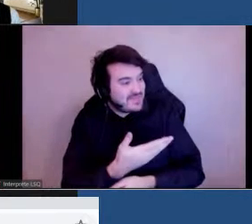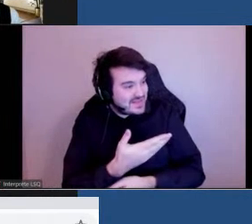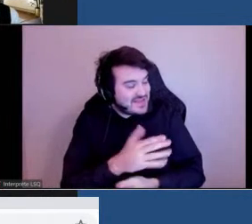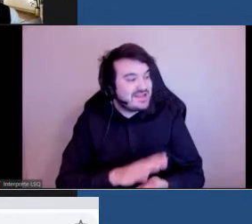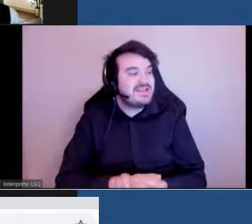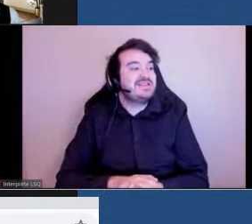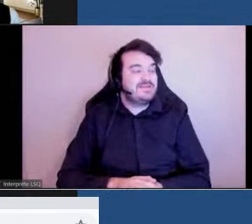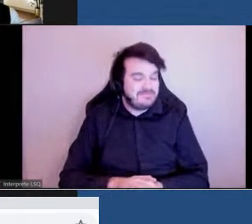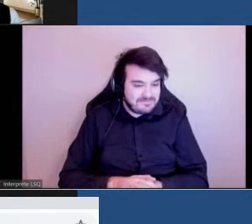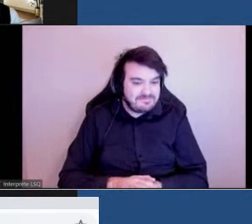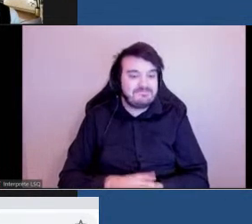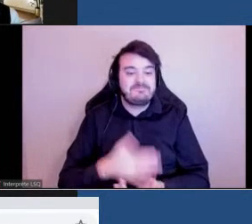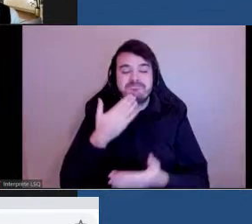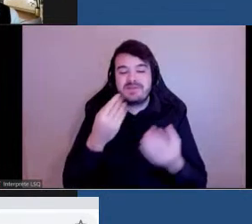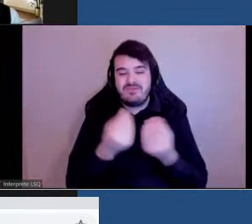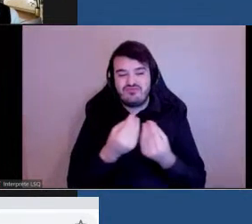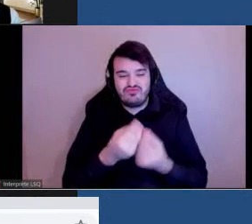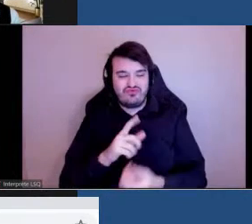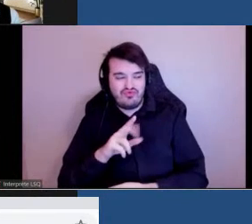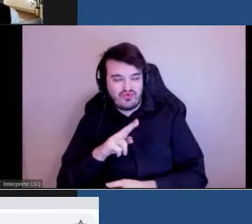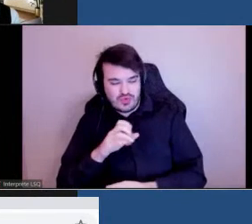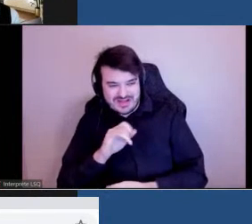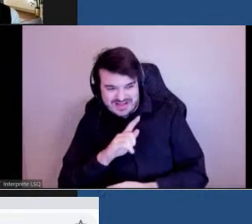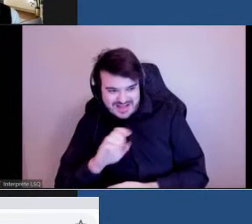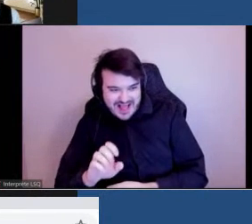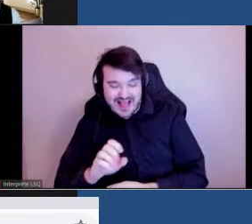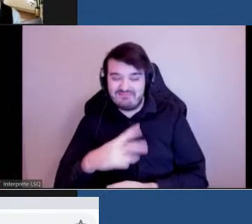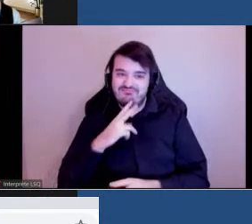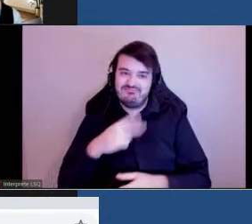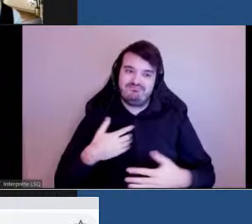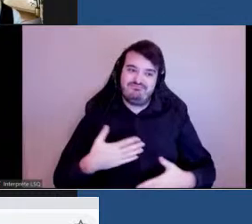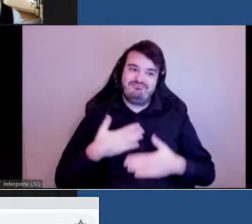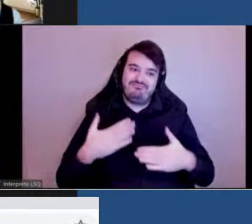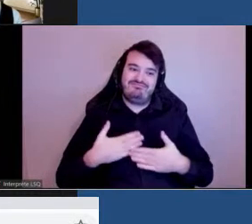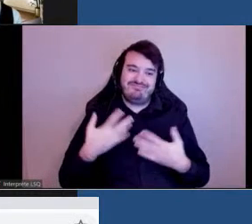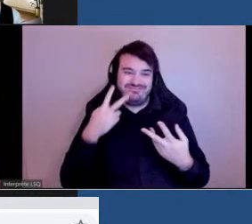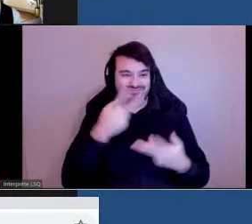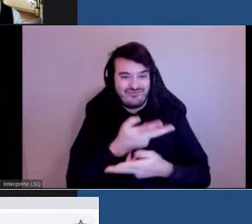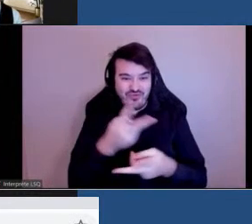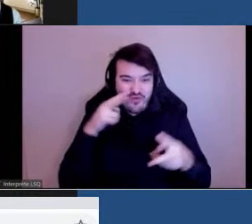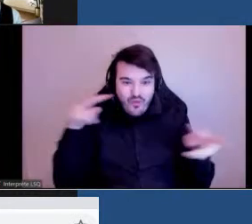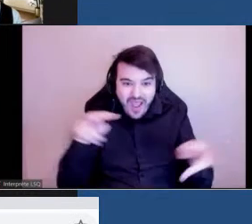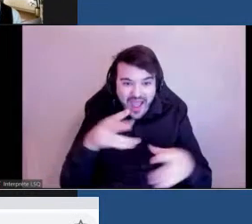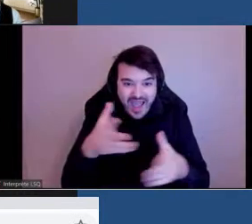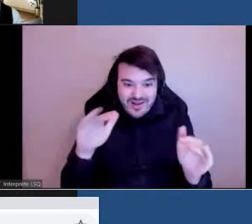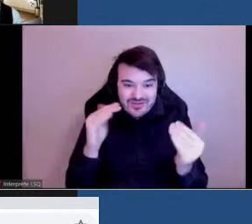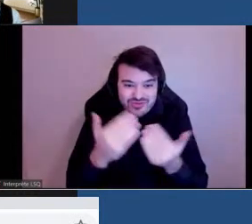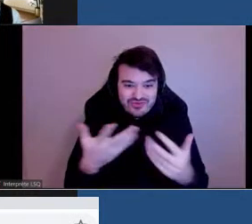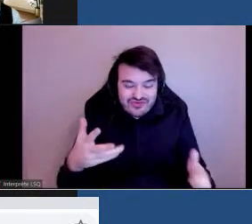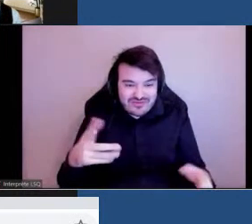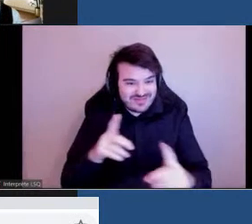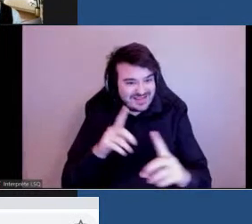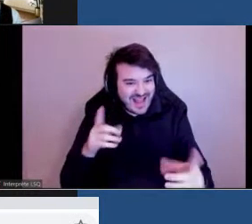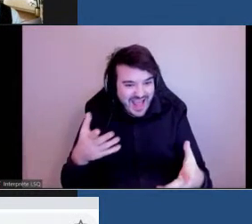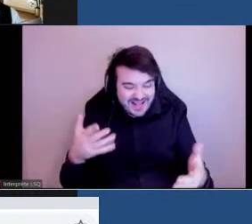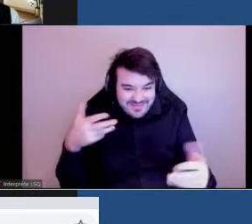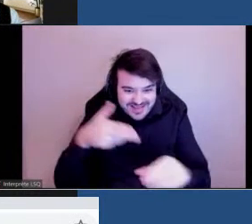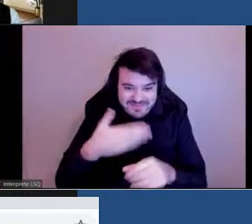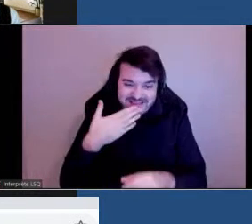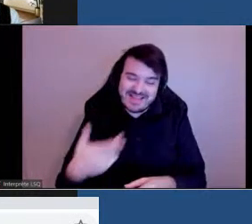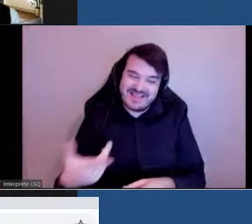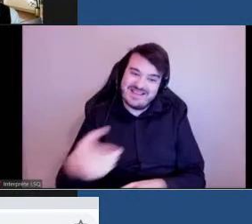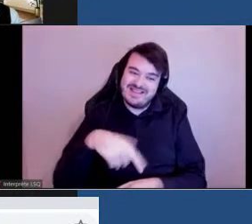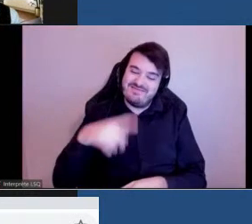Merci beaucoup, Lucille. Je suis très heureux de vous voir tous ici et merci d'être ici avec nous pour